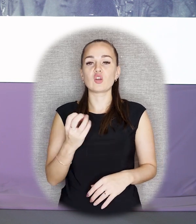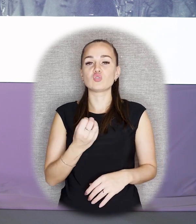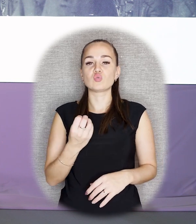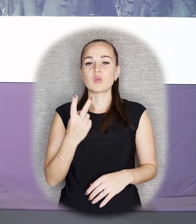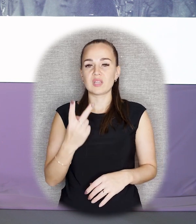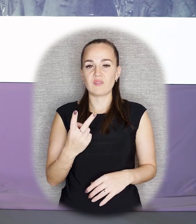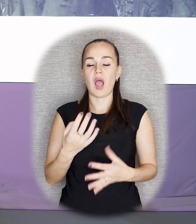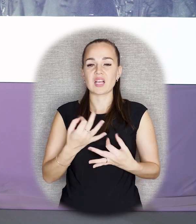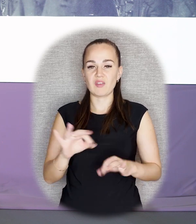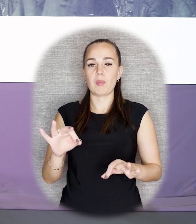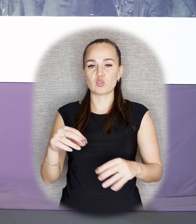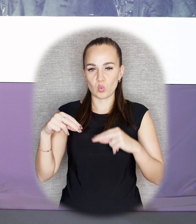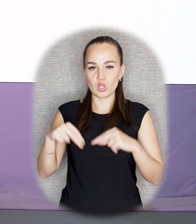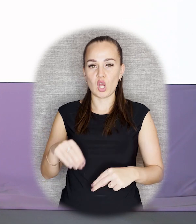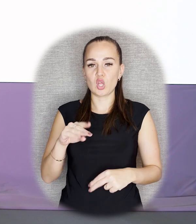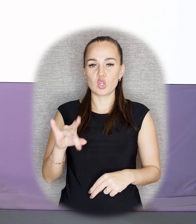мраморным.